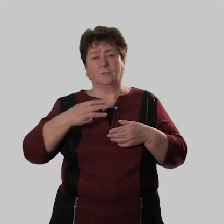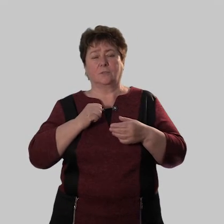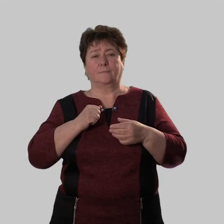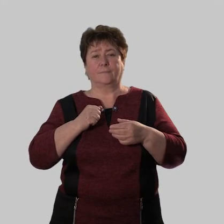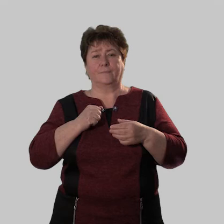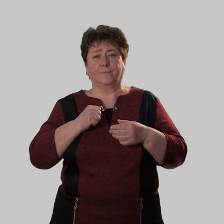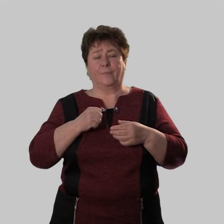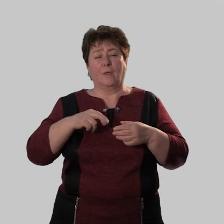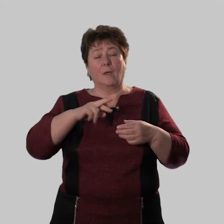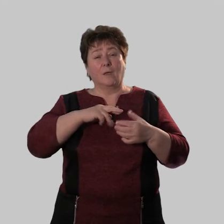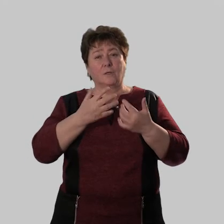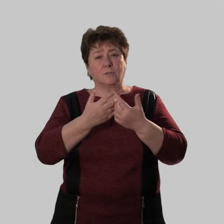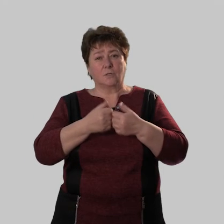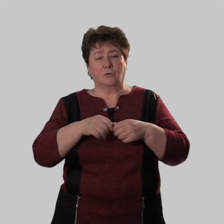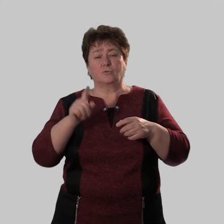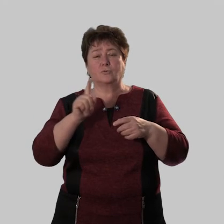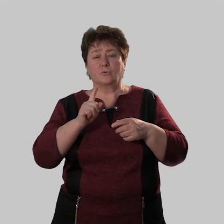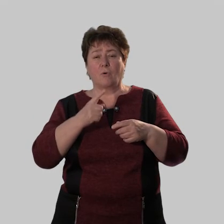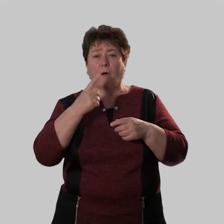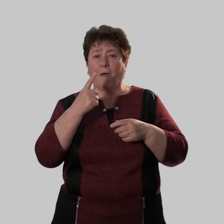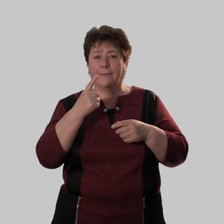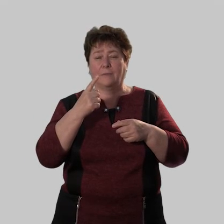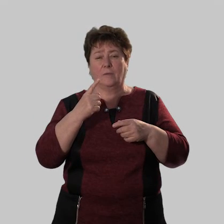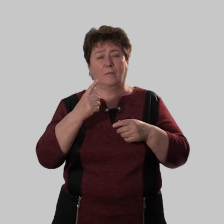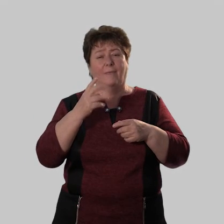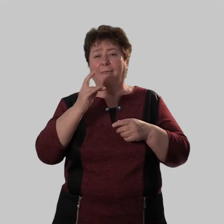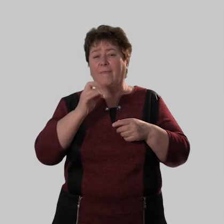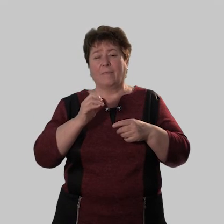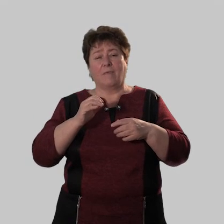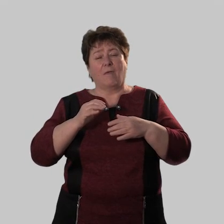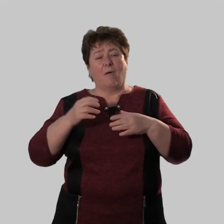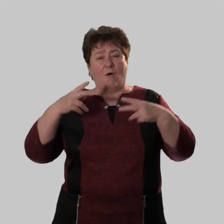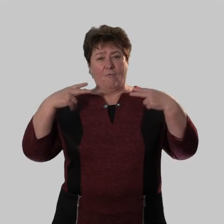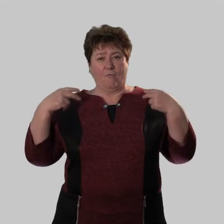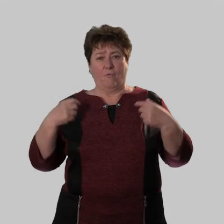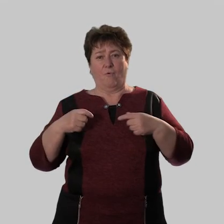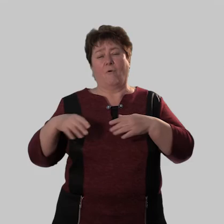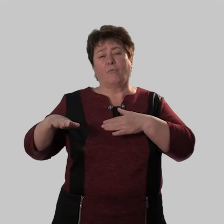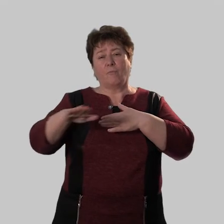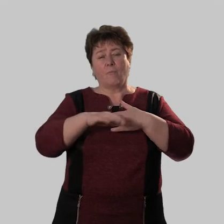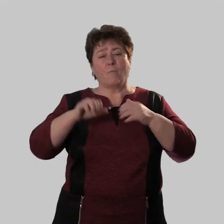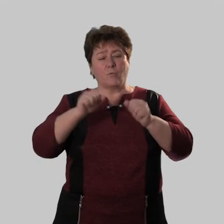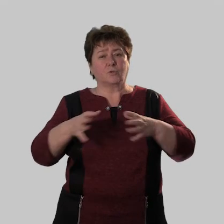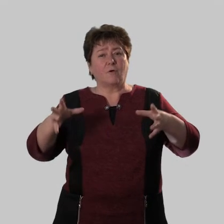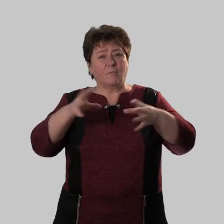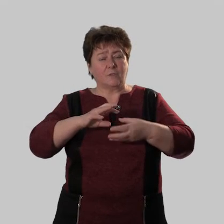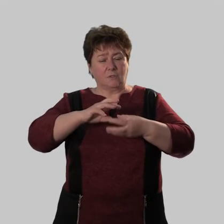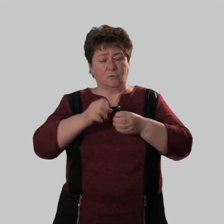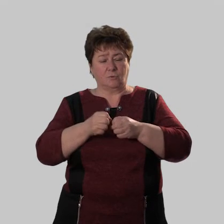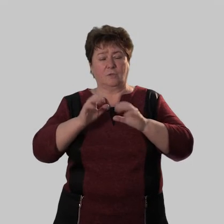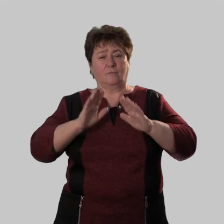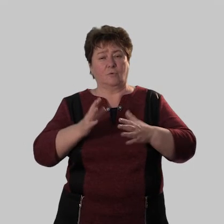этаже я считаю что один в поле не воин что только вместе можно добиться